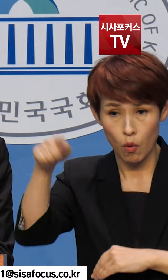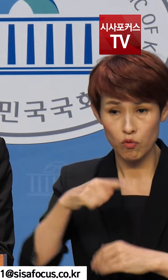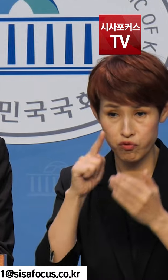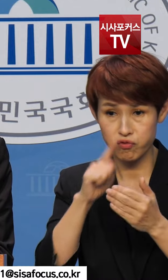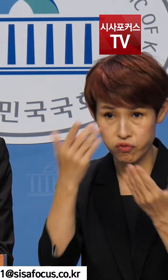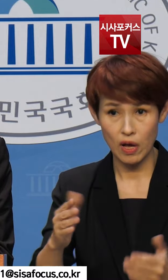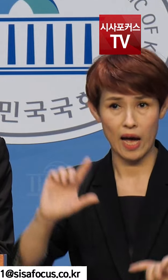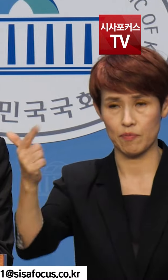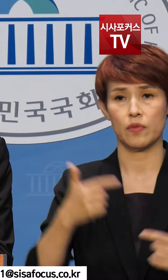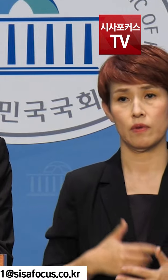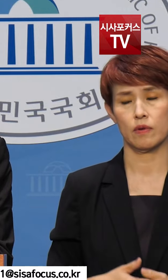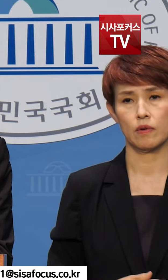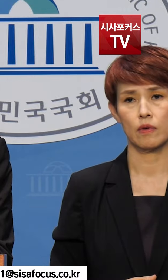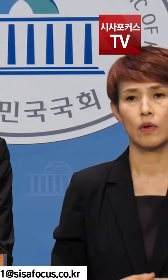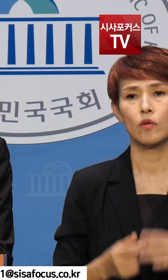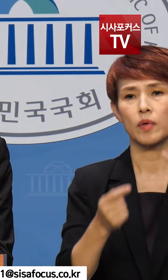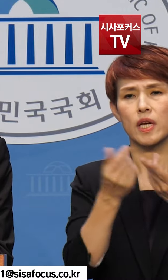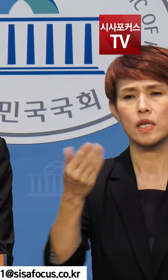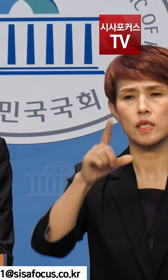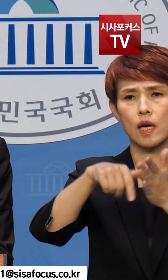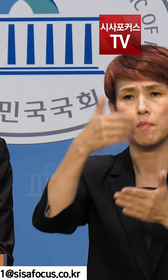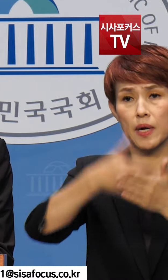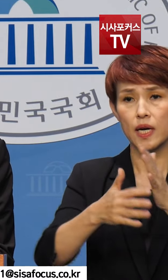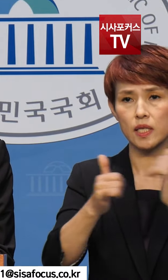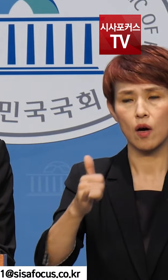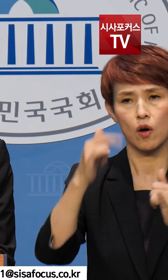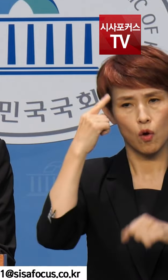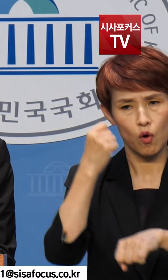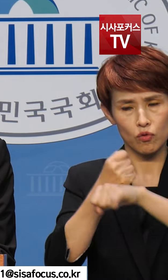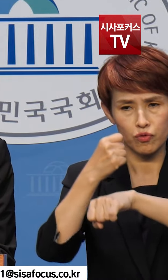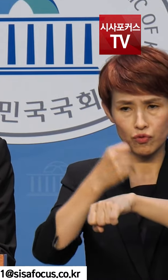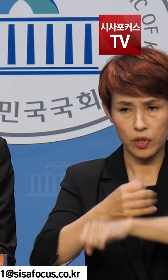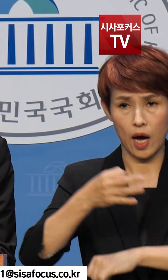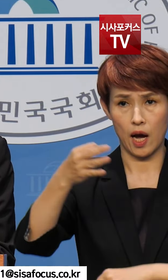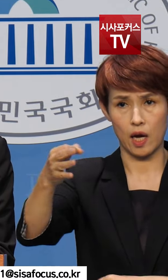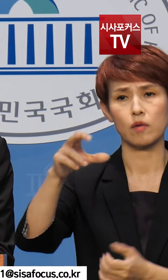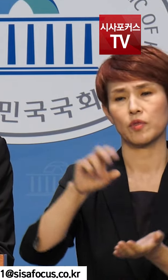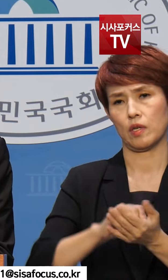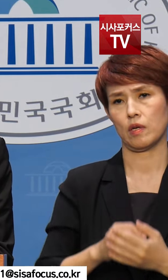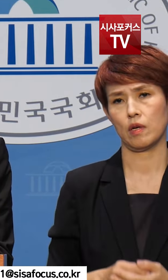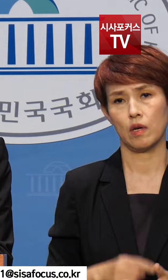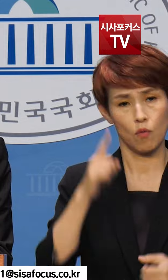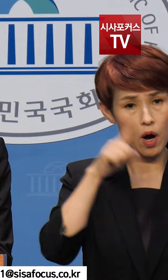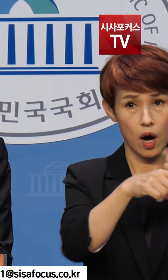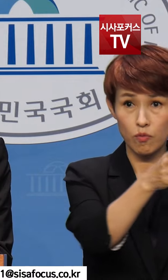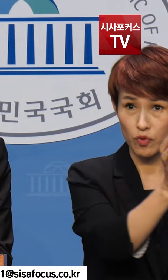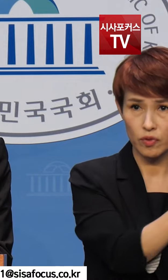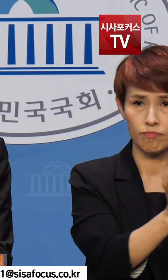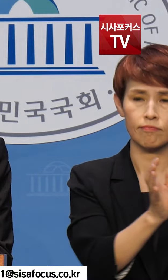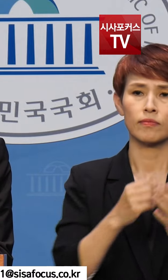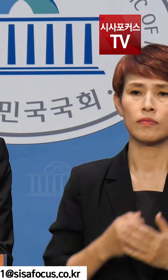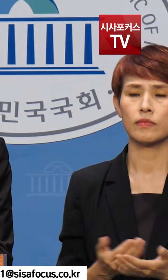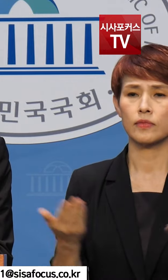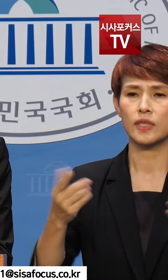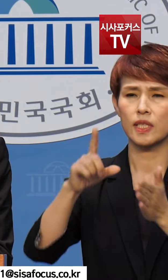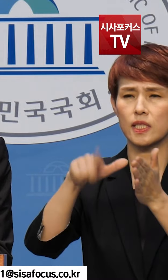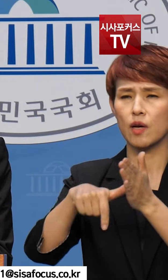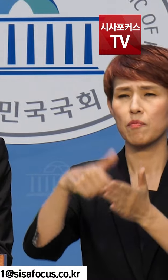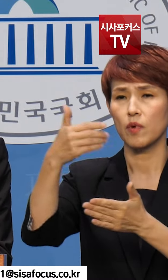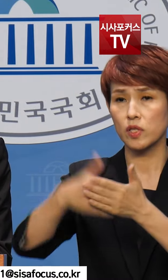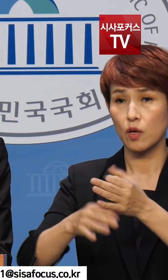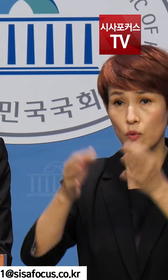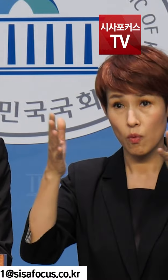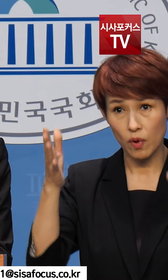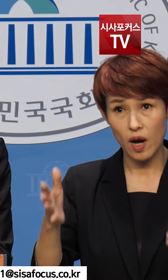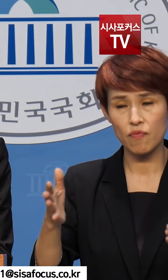아닙니다. 두 번째는 근로시간 면제자의 연구수당 지급 문제입니다. 과기부는 풀타임 근로시간 면제를 받는 기간 동안